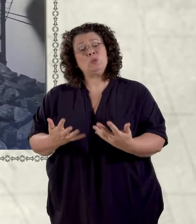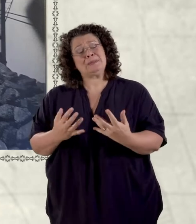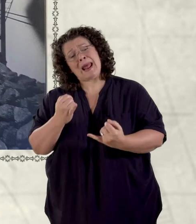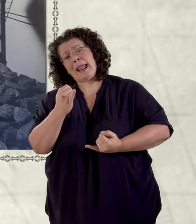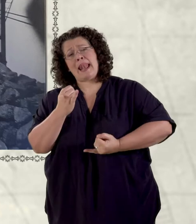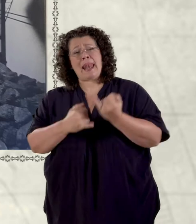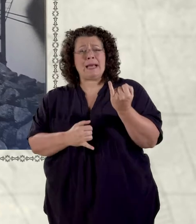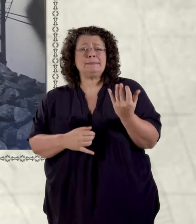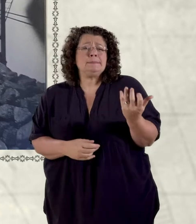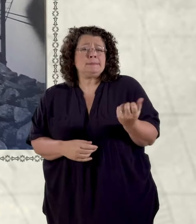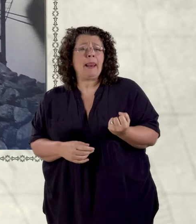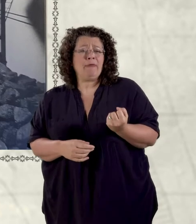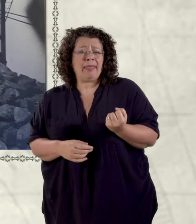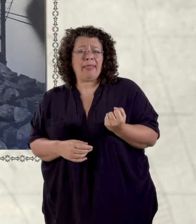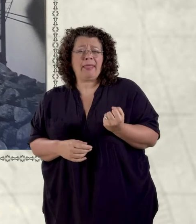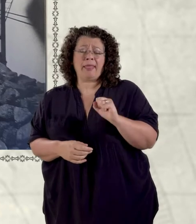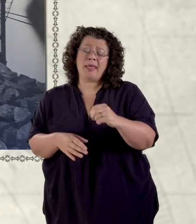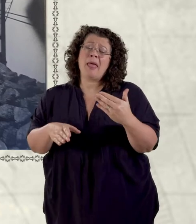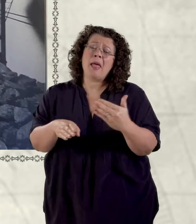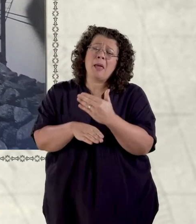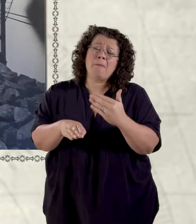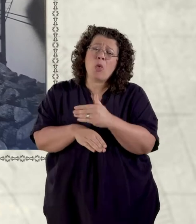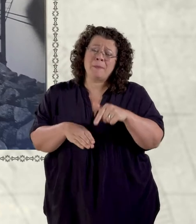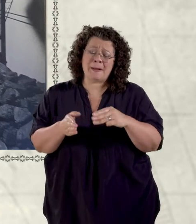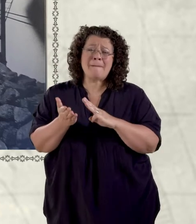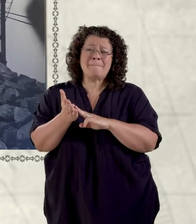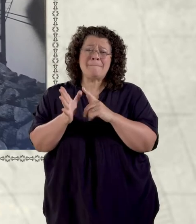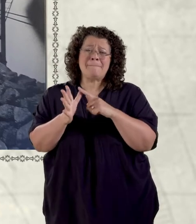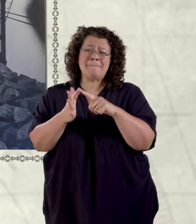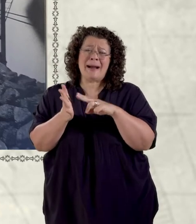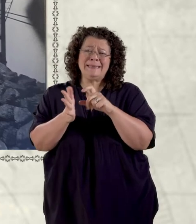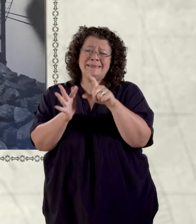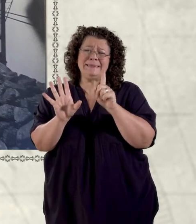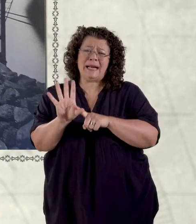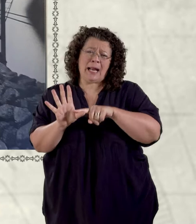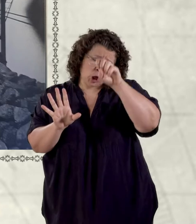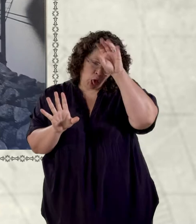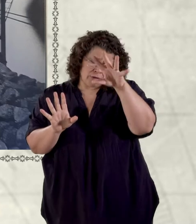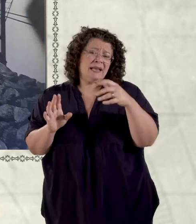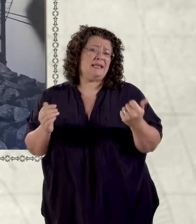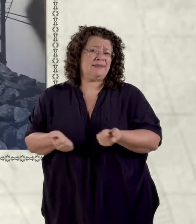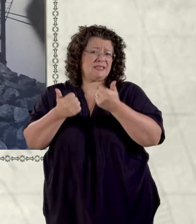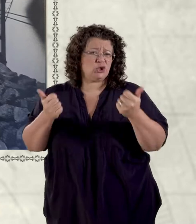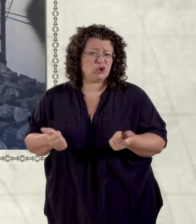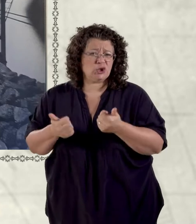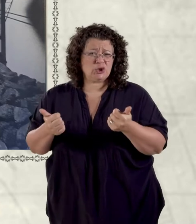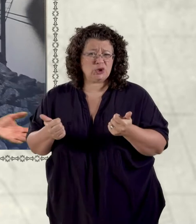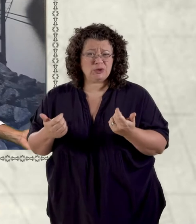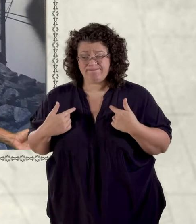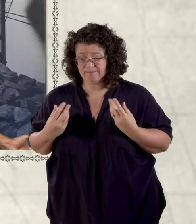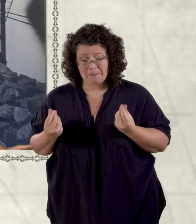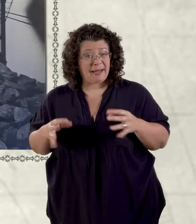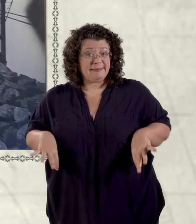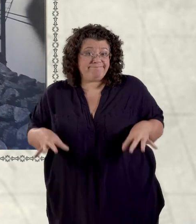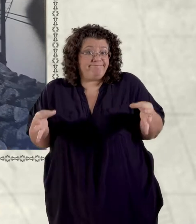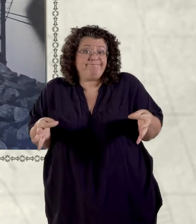Cewch eich cyflog o ladd heddiw. Mi fydd eich gwaith ym mhwllt glô meyn di'n dod i ben. Dysgen i